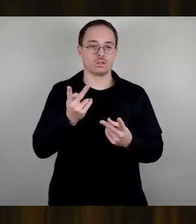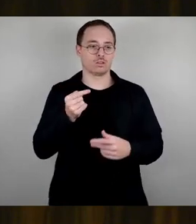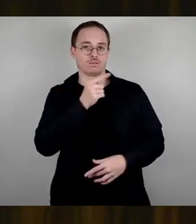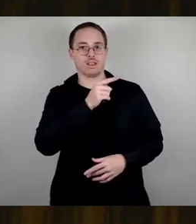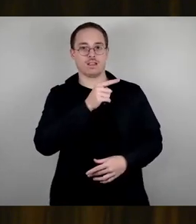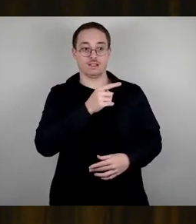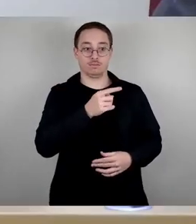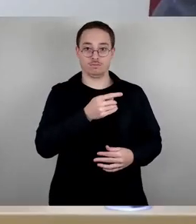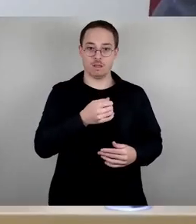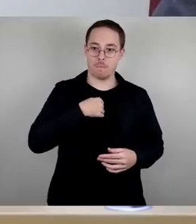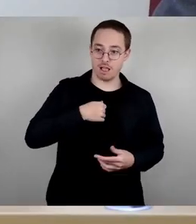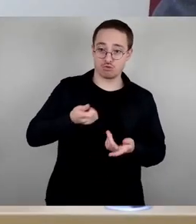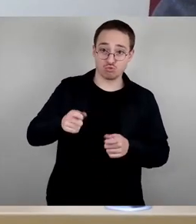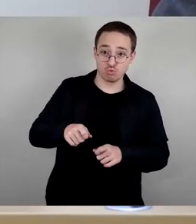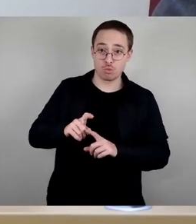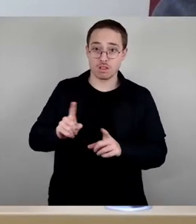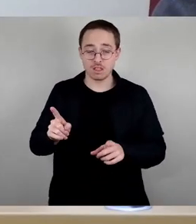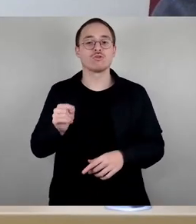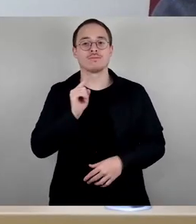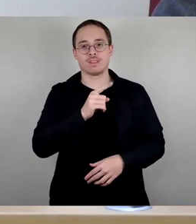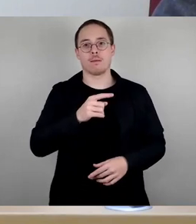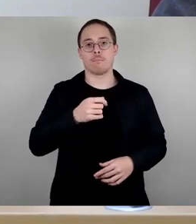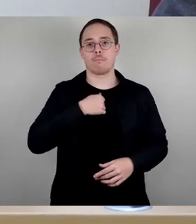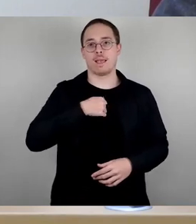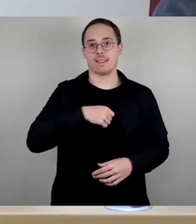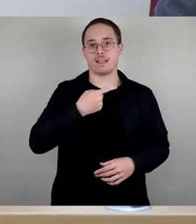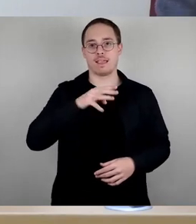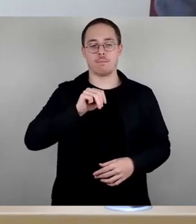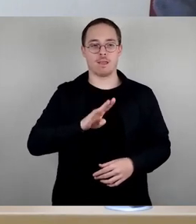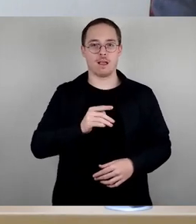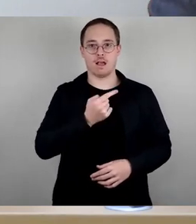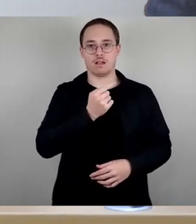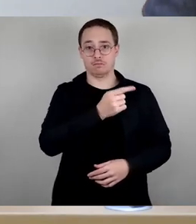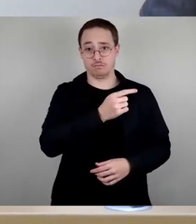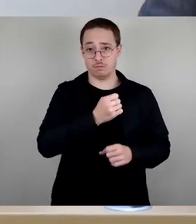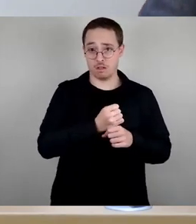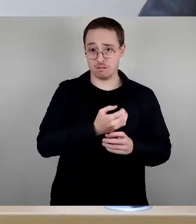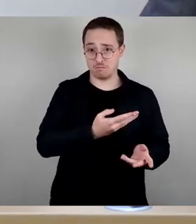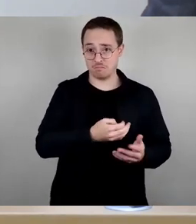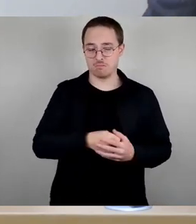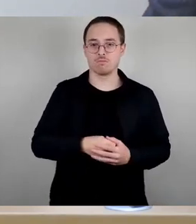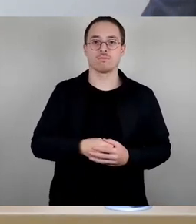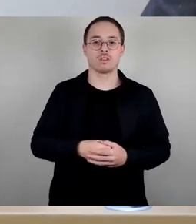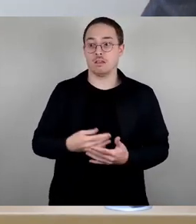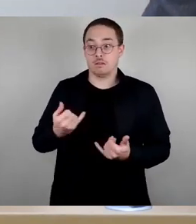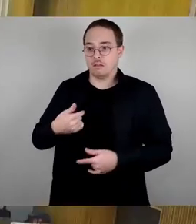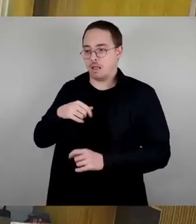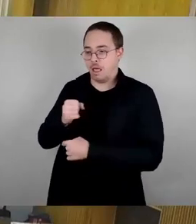Kann ich jetzt ad hoc nie beantworten, wollen wir schriftlich nachreichen. So, Schlusswort André Schalbach, bitte.